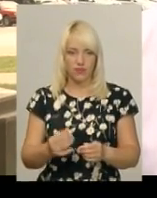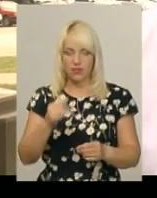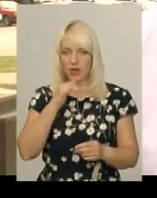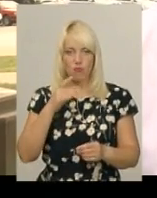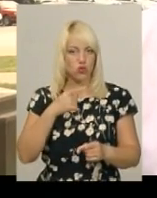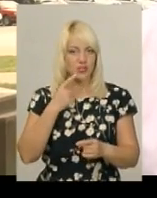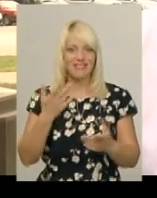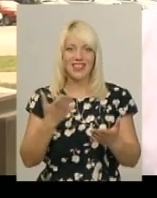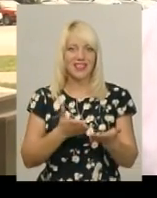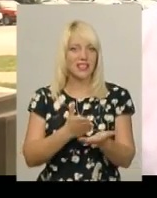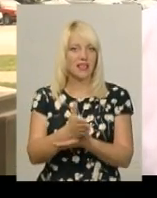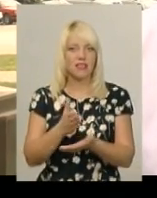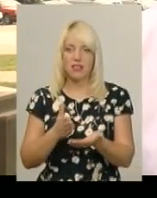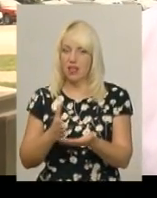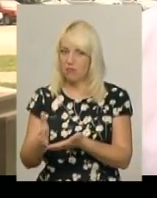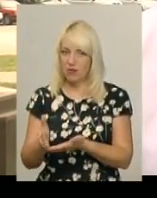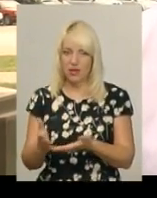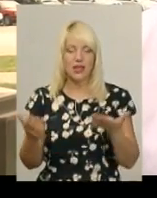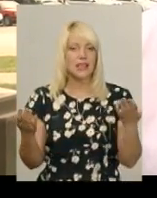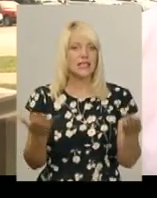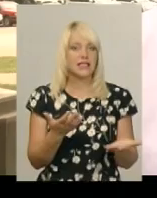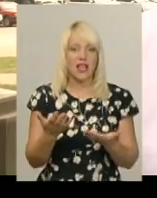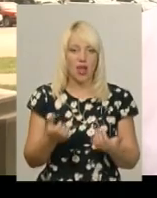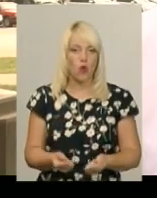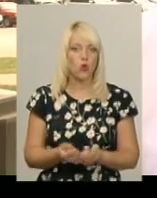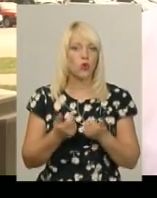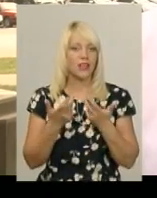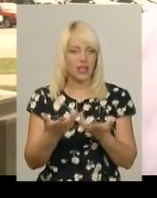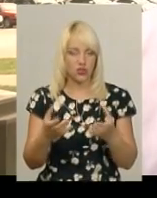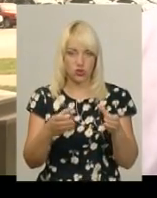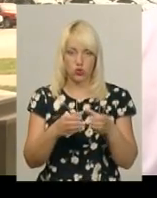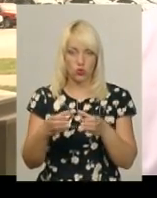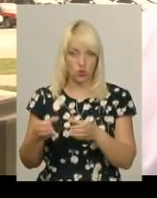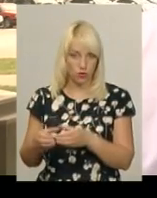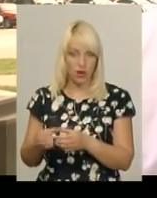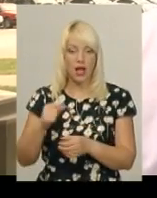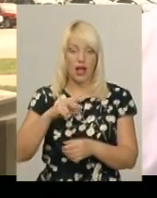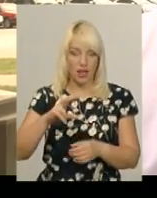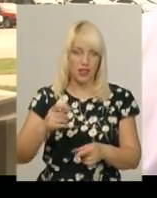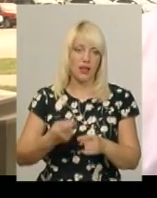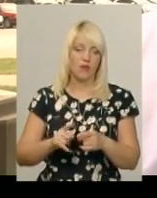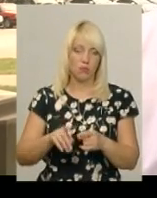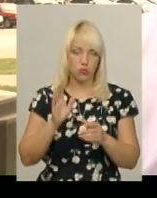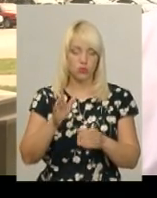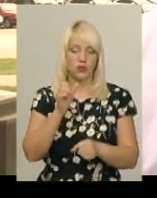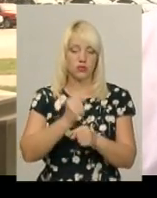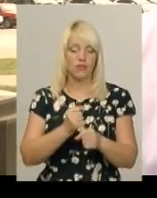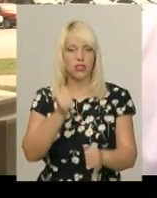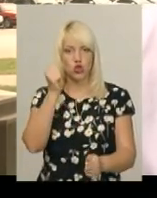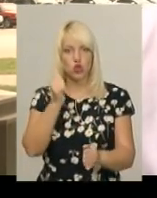напрямках, за якою кількості груп. Але вони будуть працювати щодня,